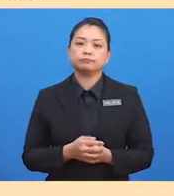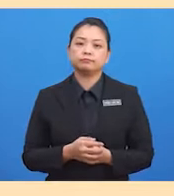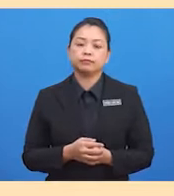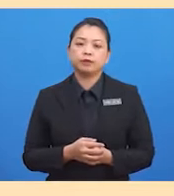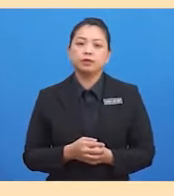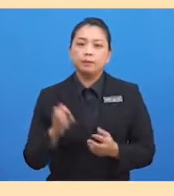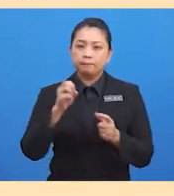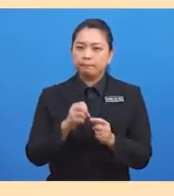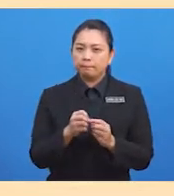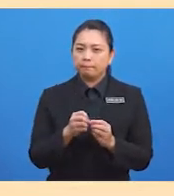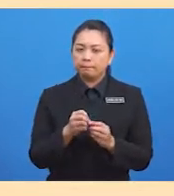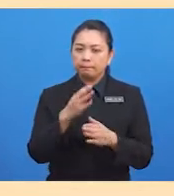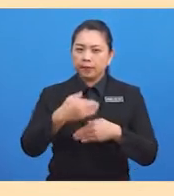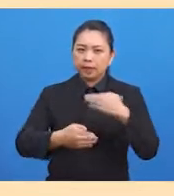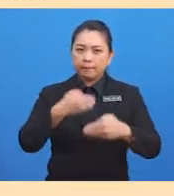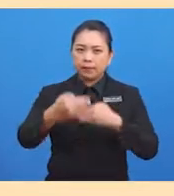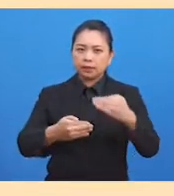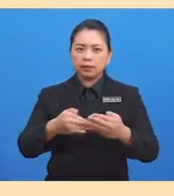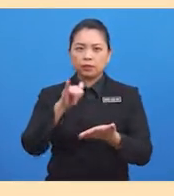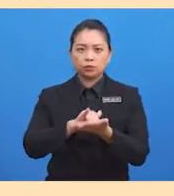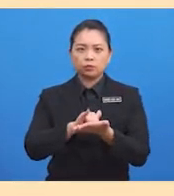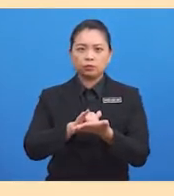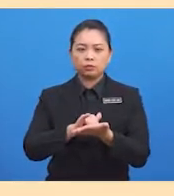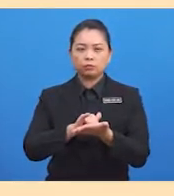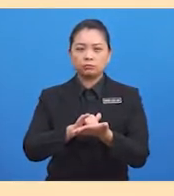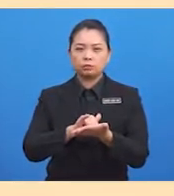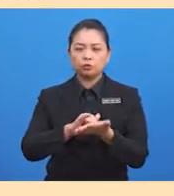pembentukan sistem pentadbiran.